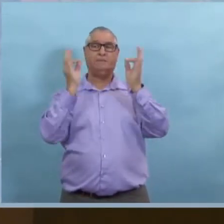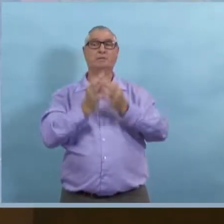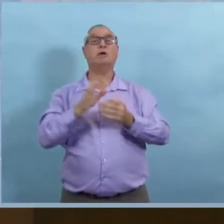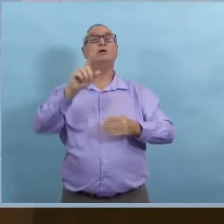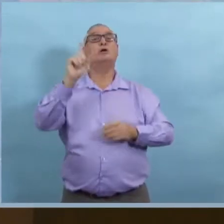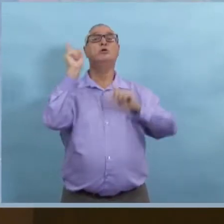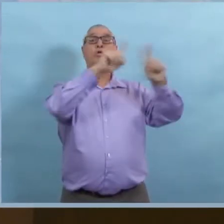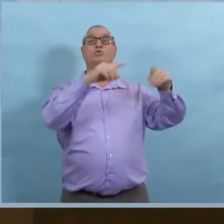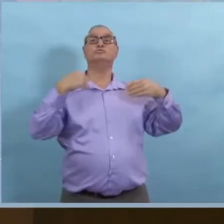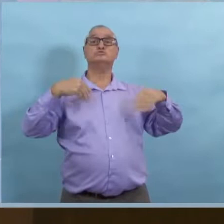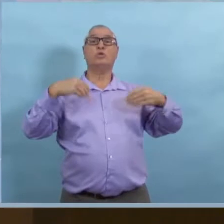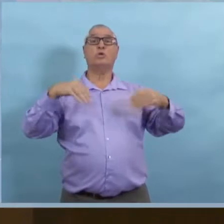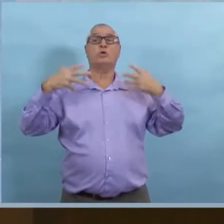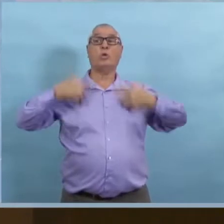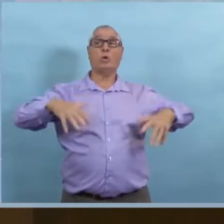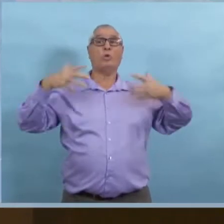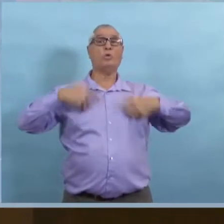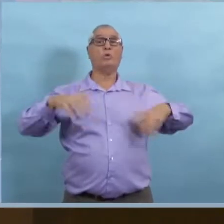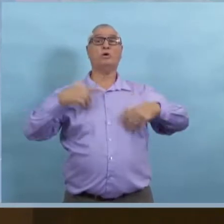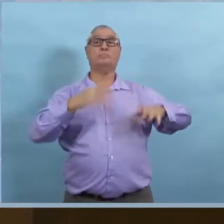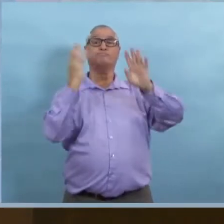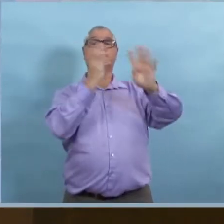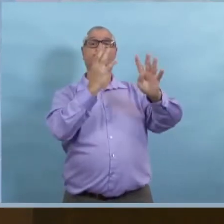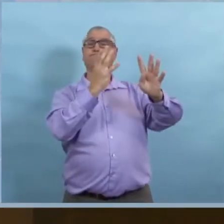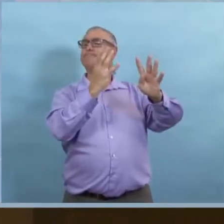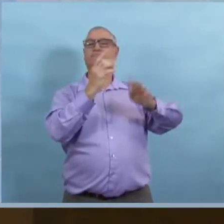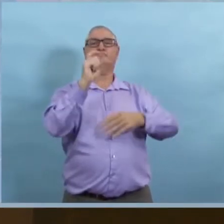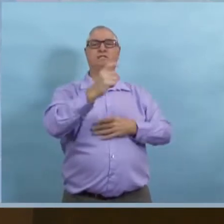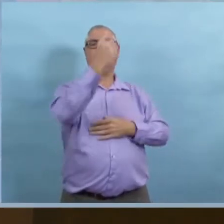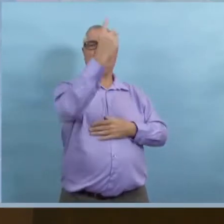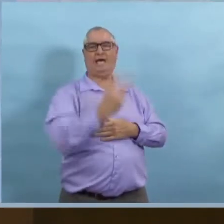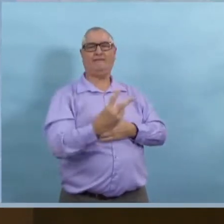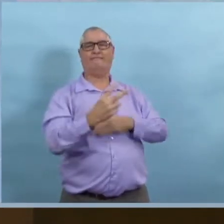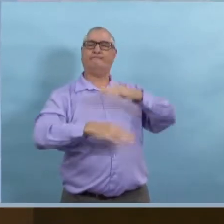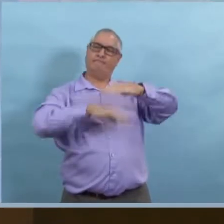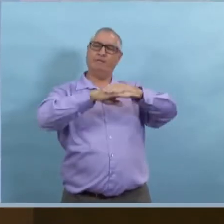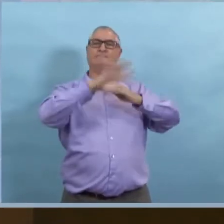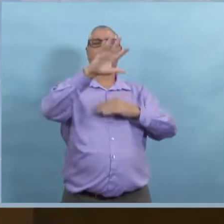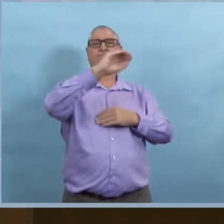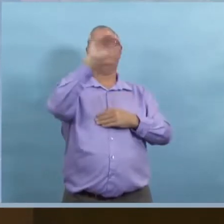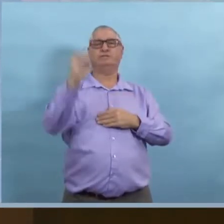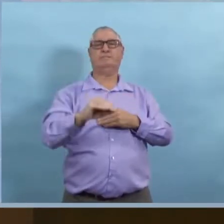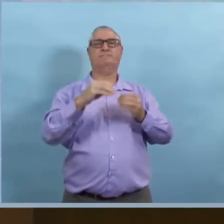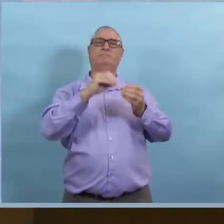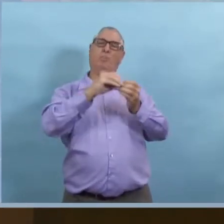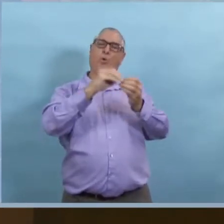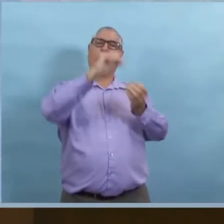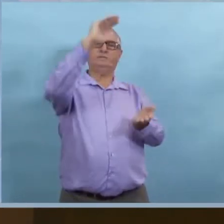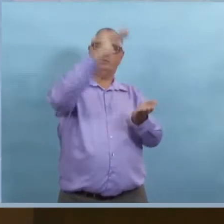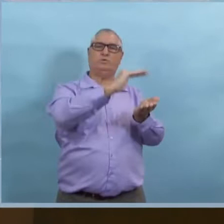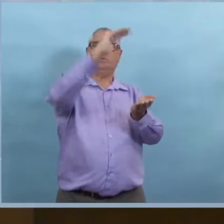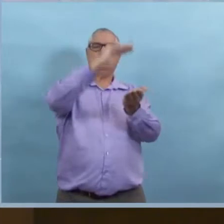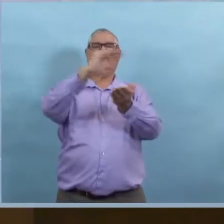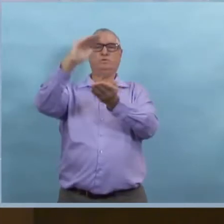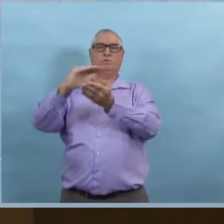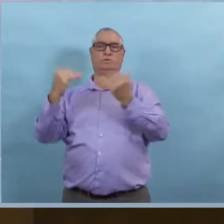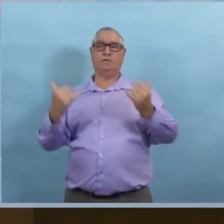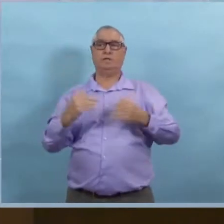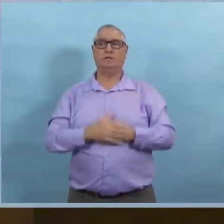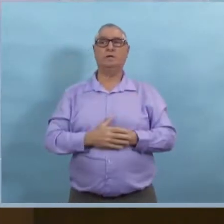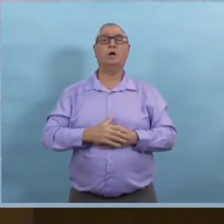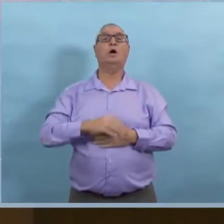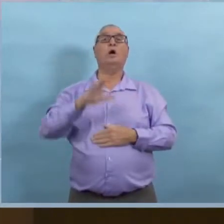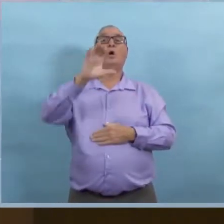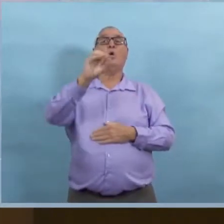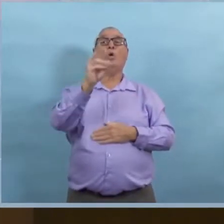et aussi l'utilisation des masques, tout ça, ça reste en place. Les établissements, les centres commerciaux doivent